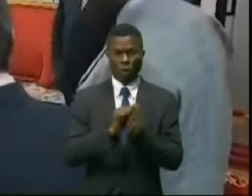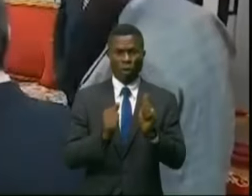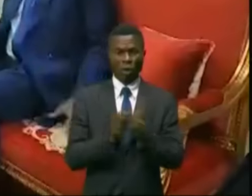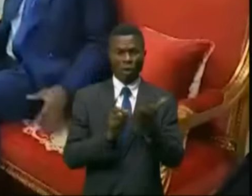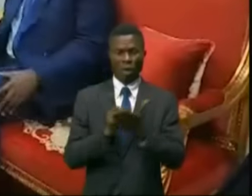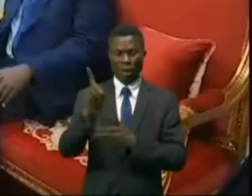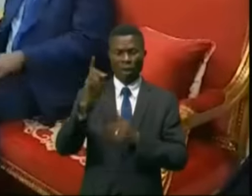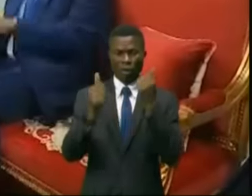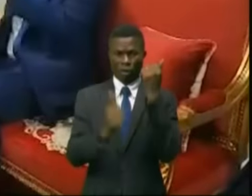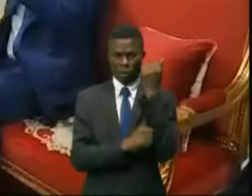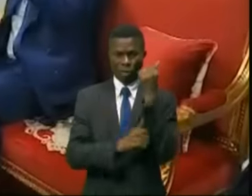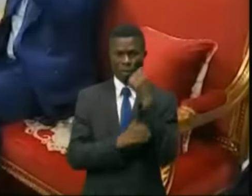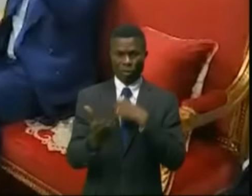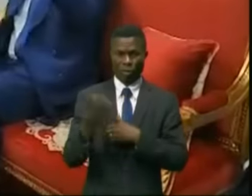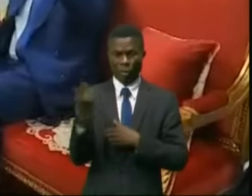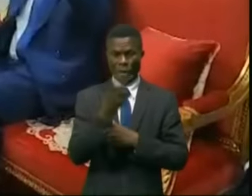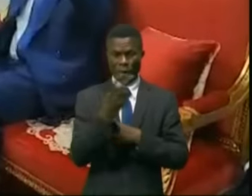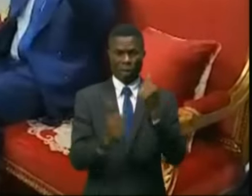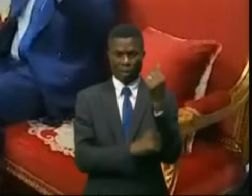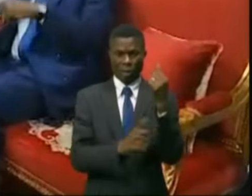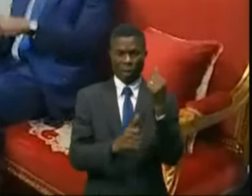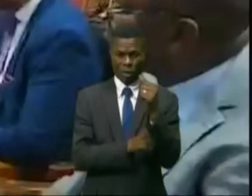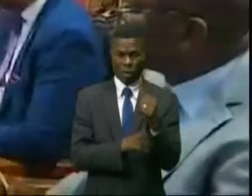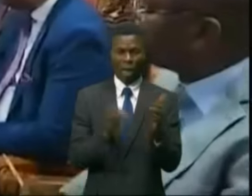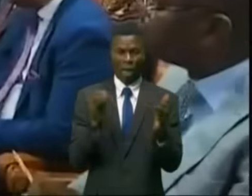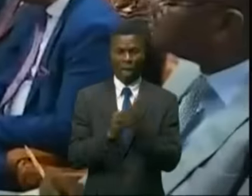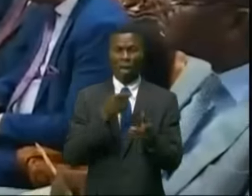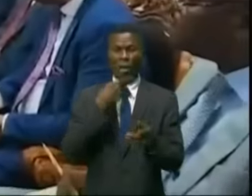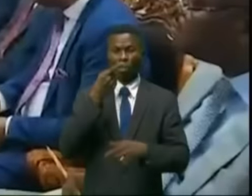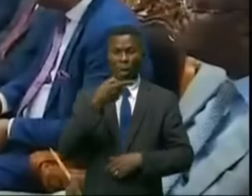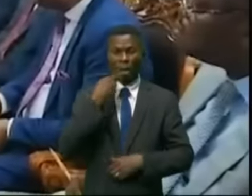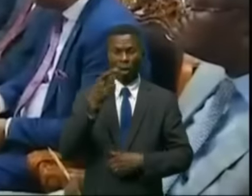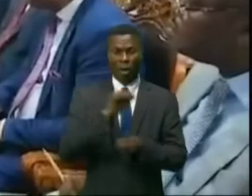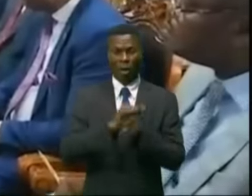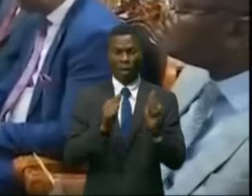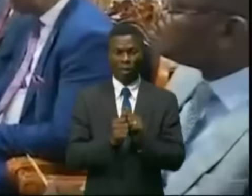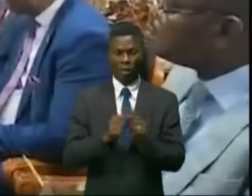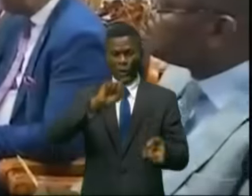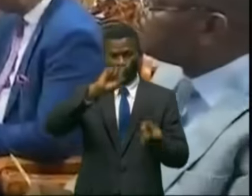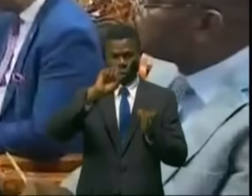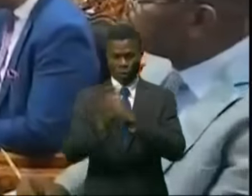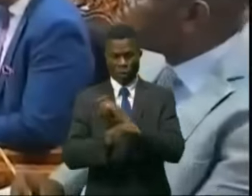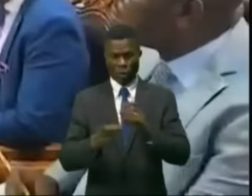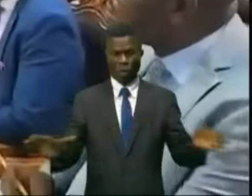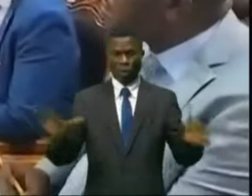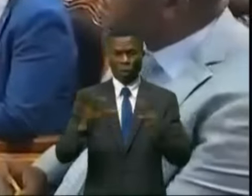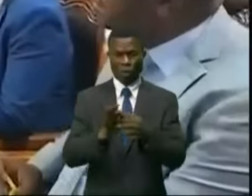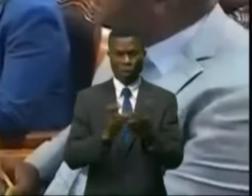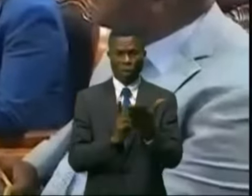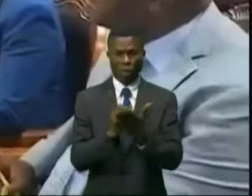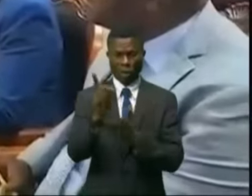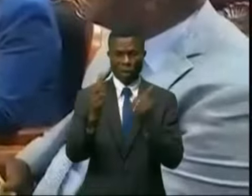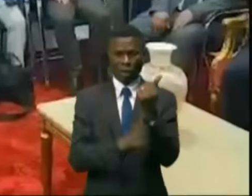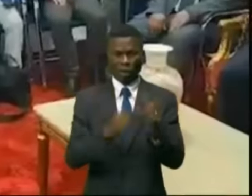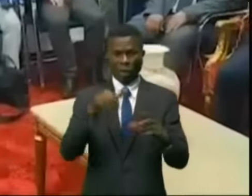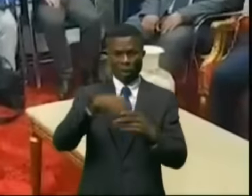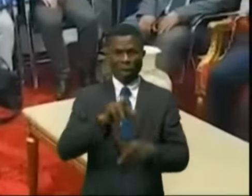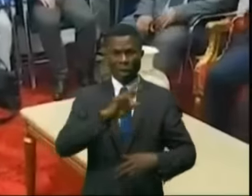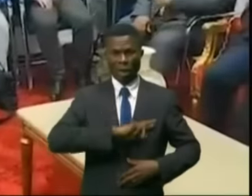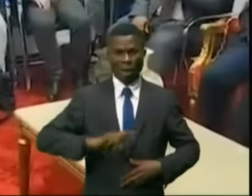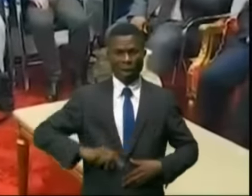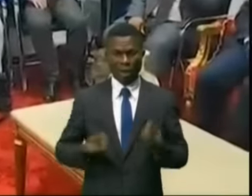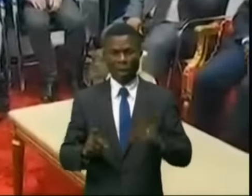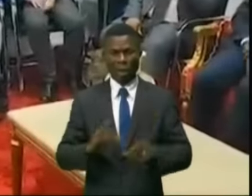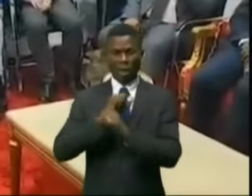droits de l'homme. Les deux personnalités ont également évoqué le réformes pour la consolidation des droits de l'homme en RDC, la